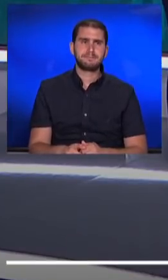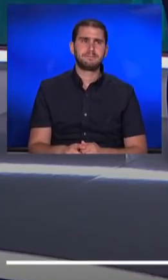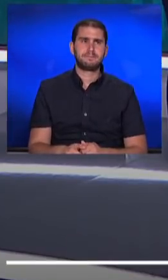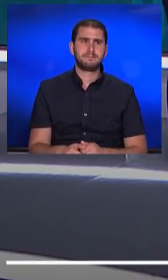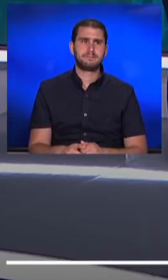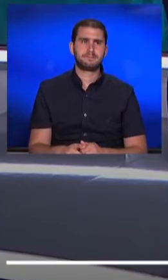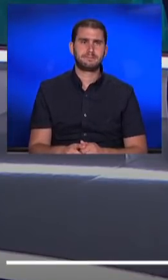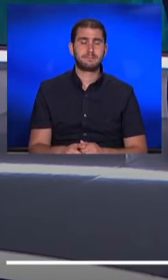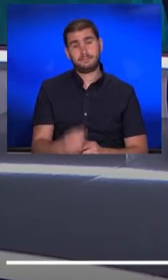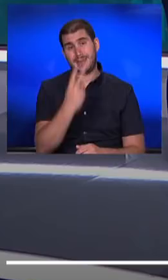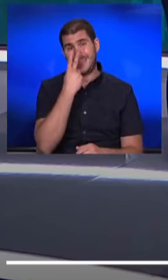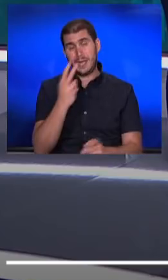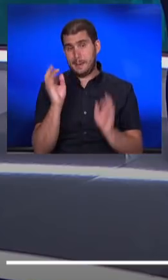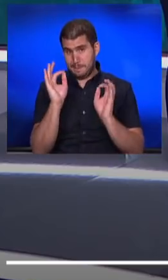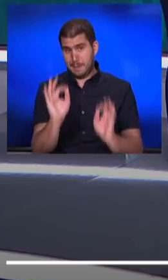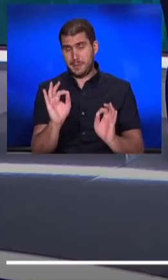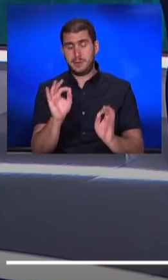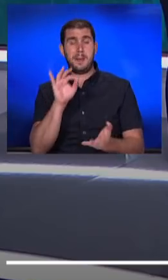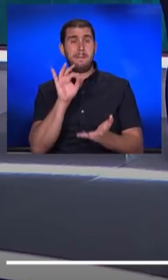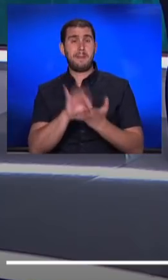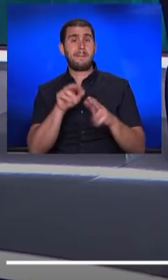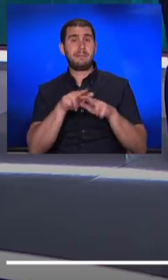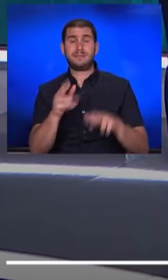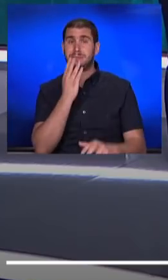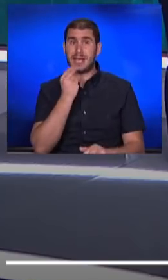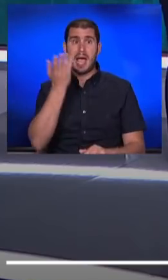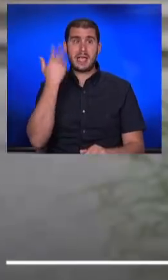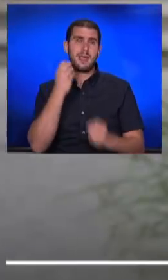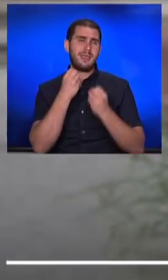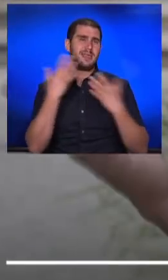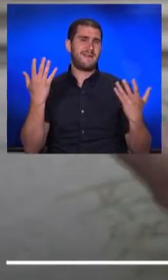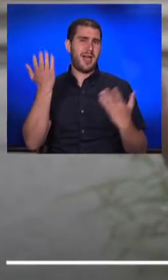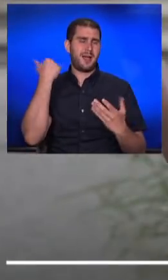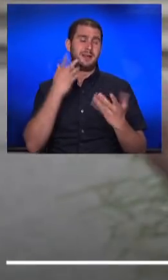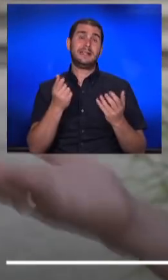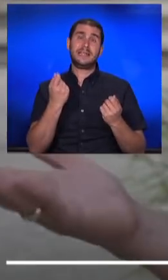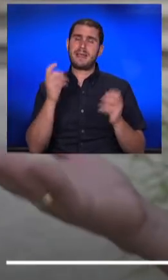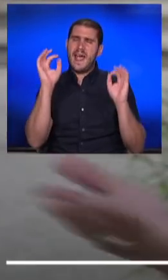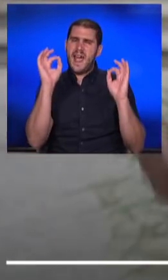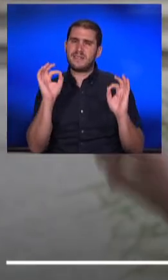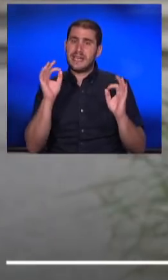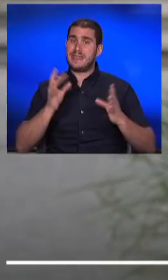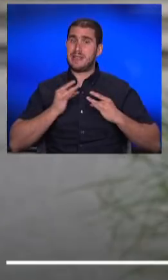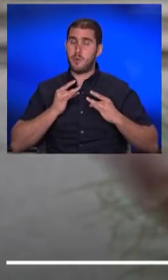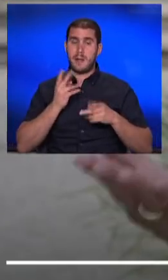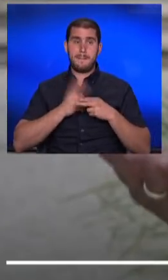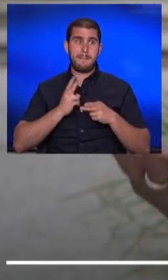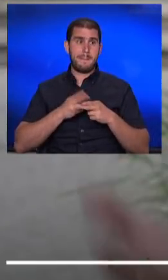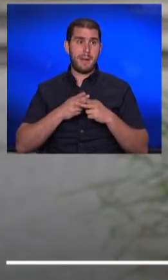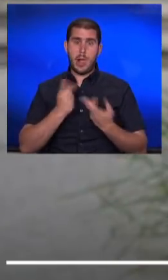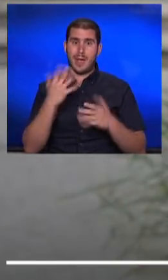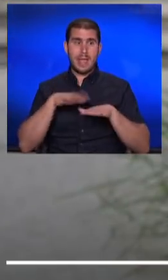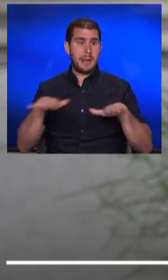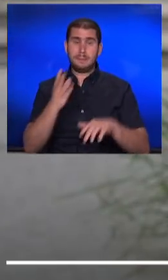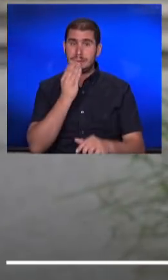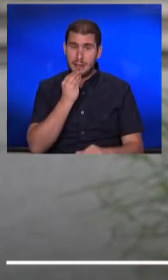תראי, באמת, ברגע שהמצב בישראל היה פנטסטי, הווה אומר כמעט אפס נדבקים והמחלה לא שורה בישראל,